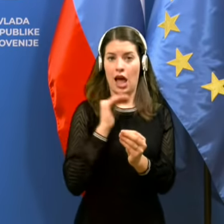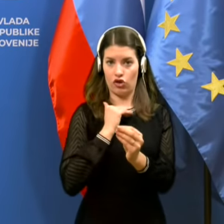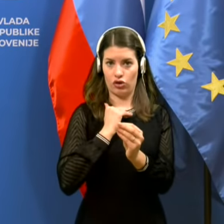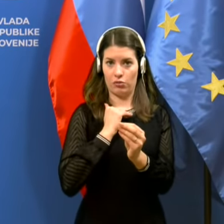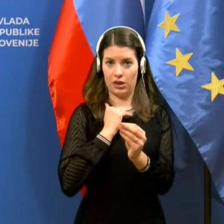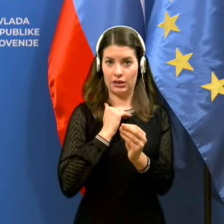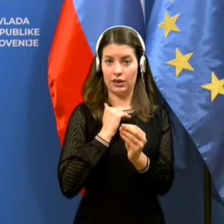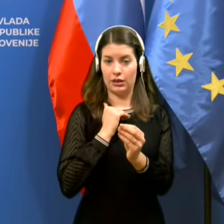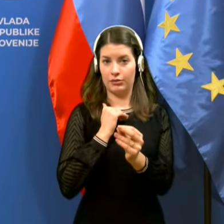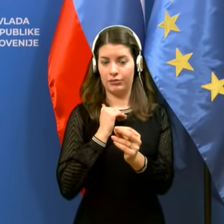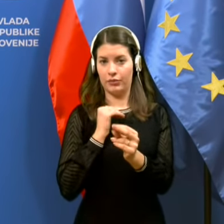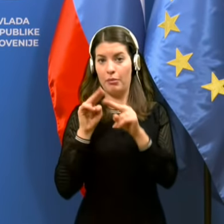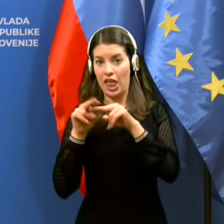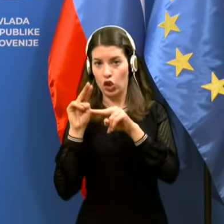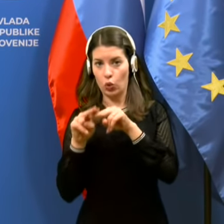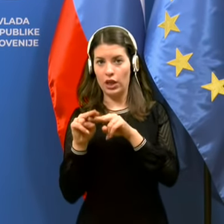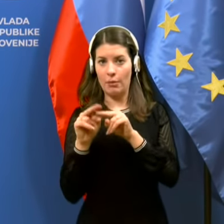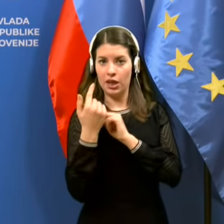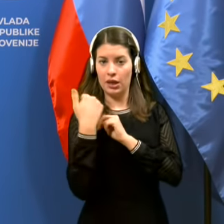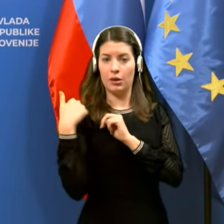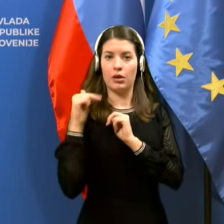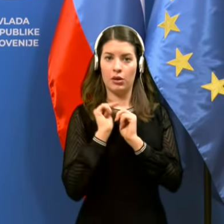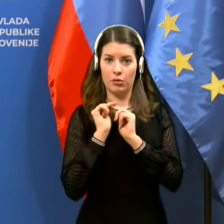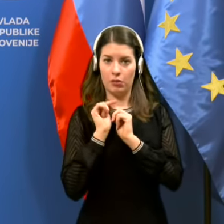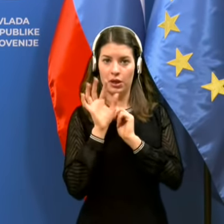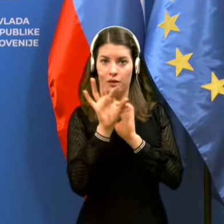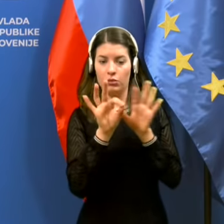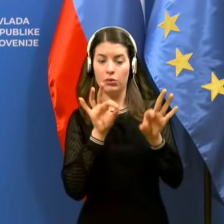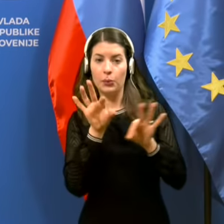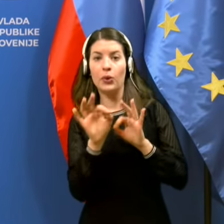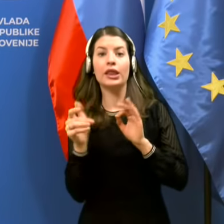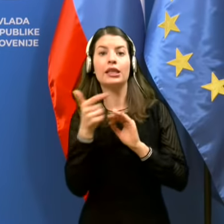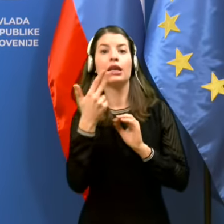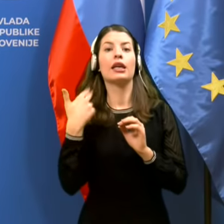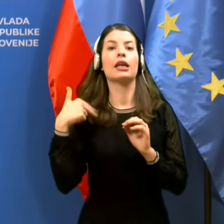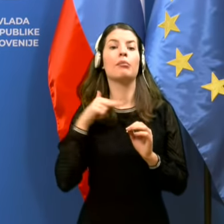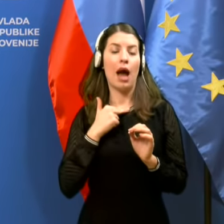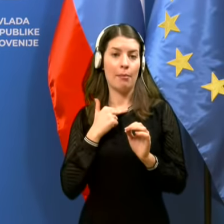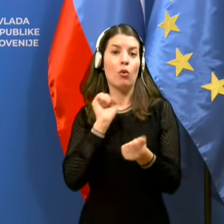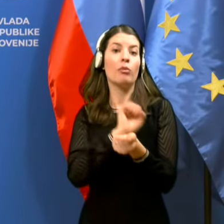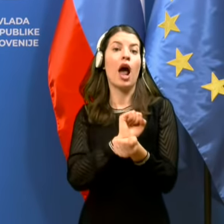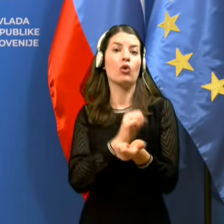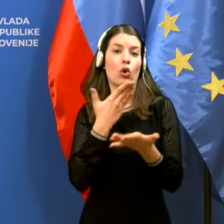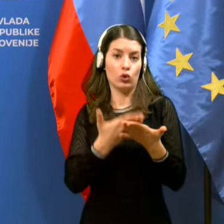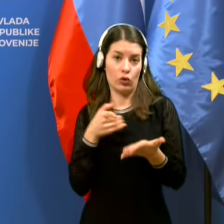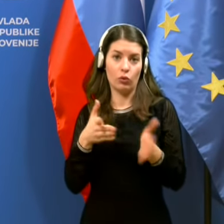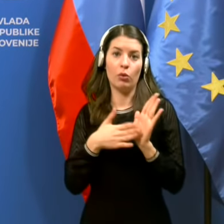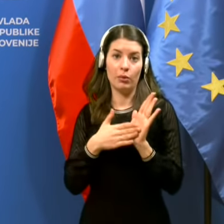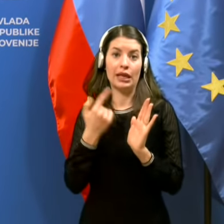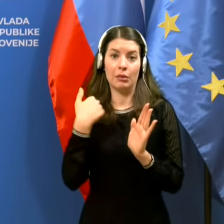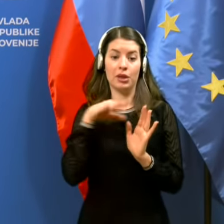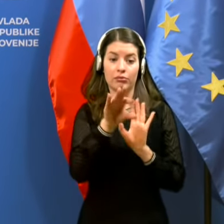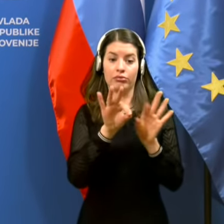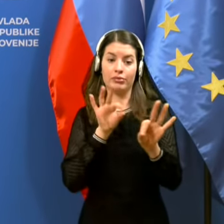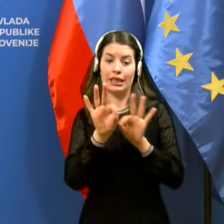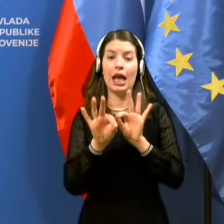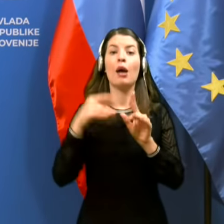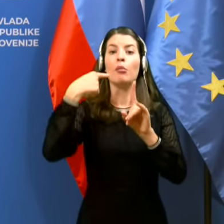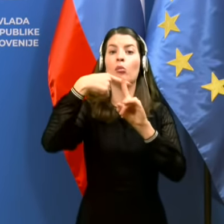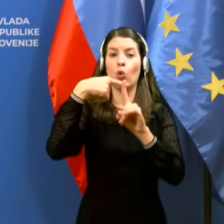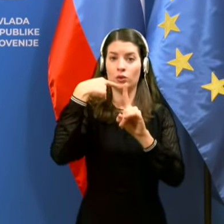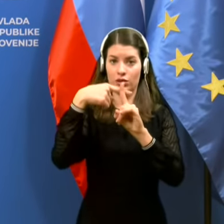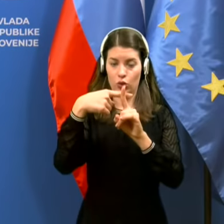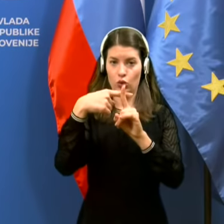poberemo tisto, za katero imamo pravno podlago, pozitivni primiri, in ki je skladno z